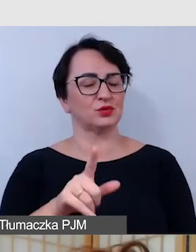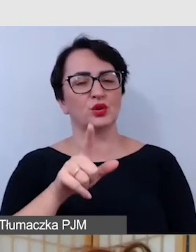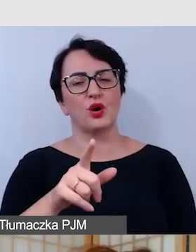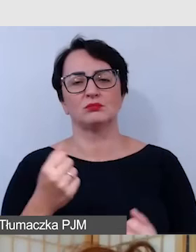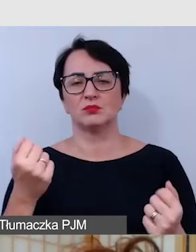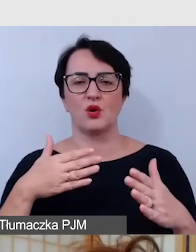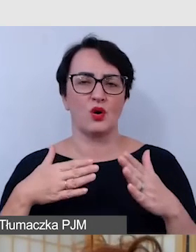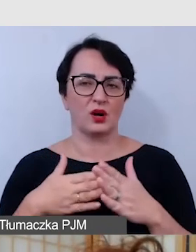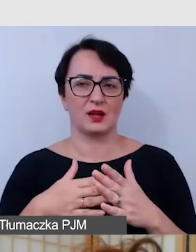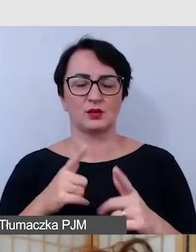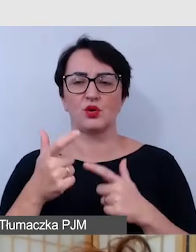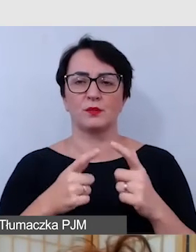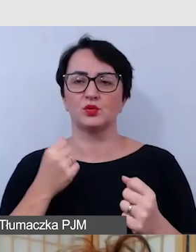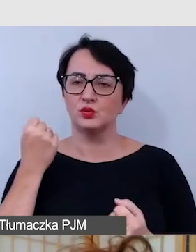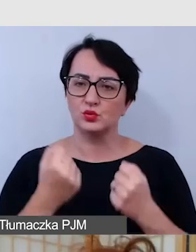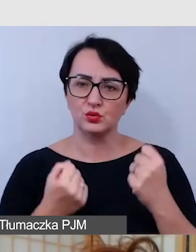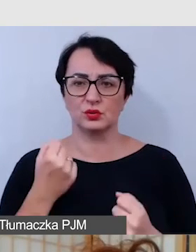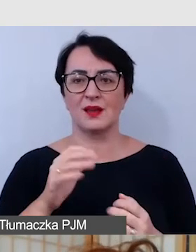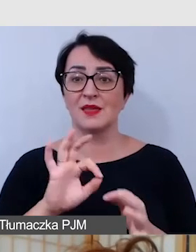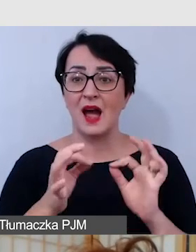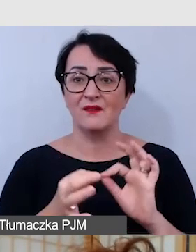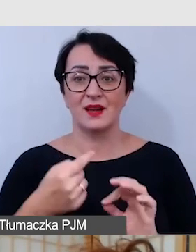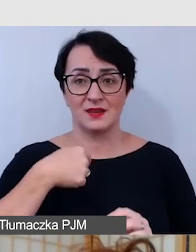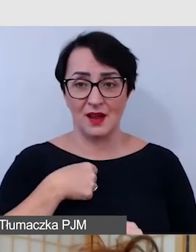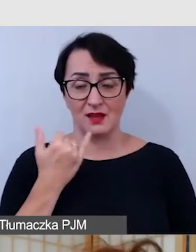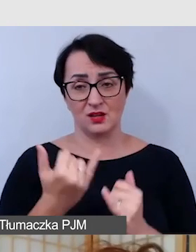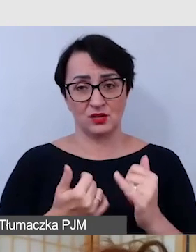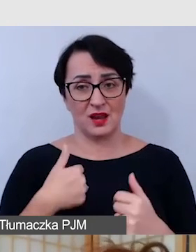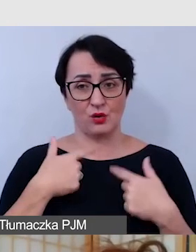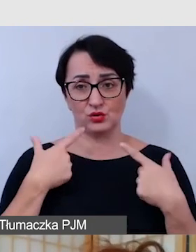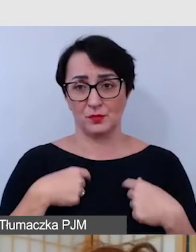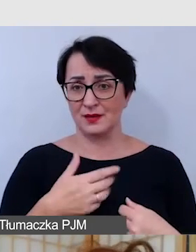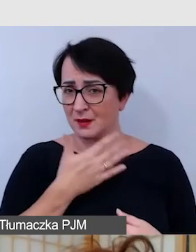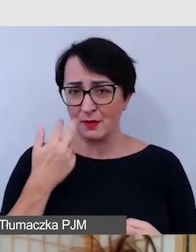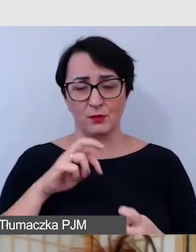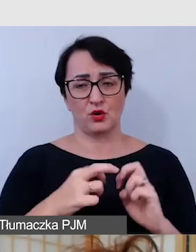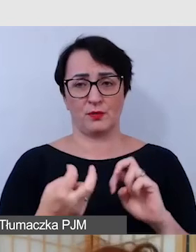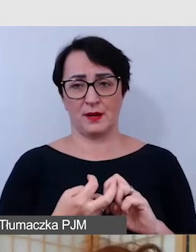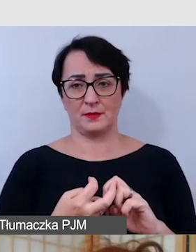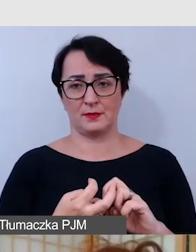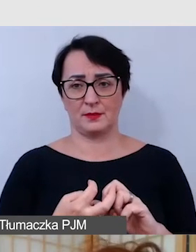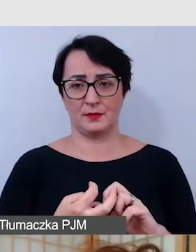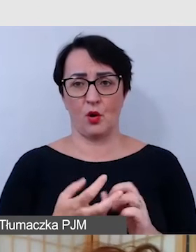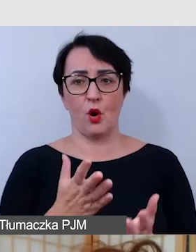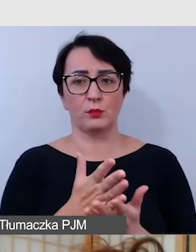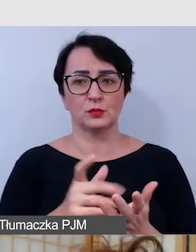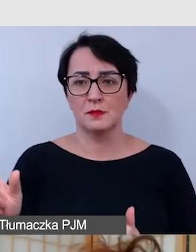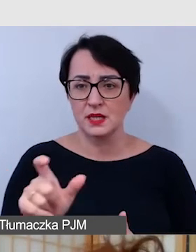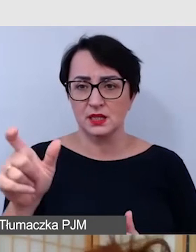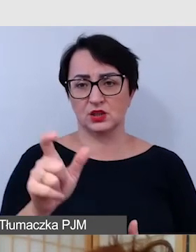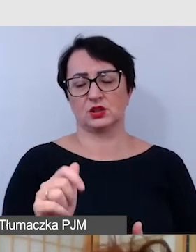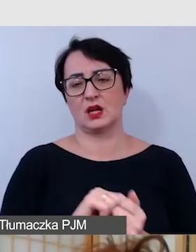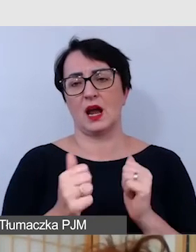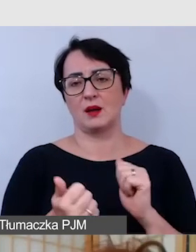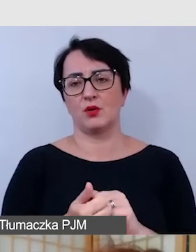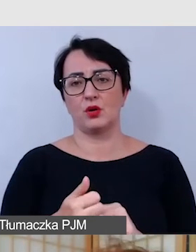ogranicza, utrudnia wręcz nawet dla mnie, jeżeli nie jestem osobą, która ma duże problemy z obsługą myszki czy